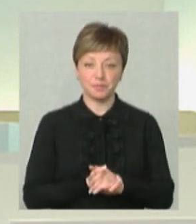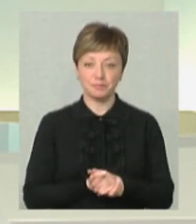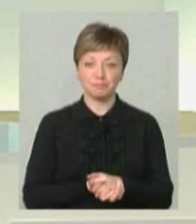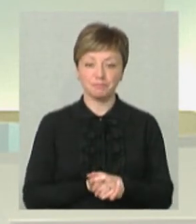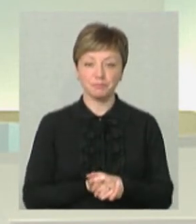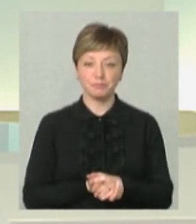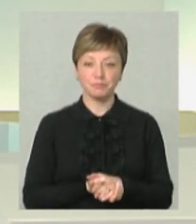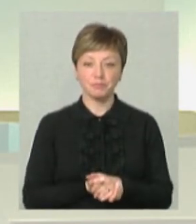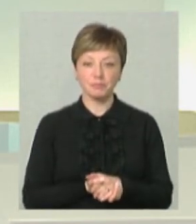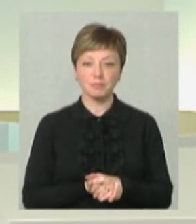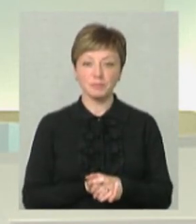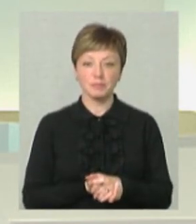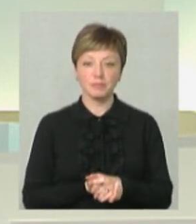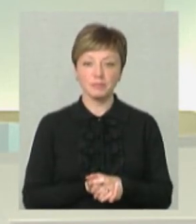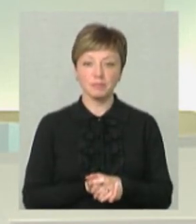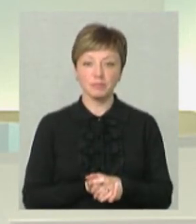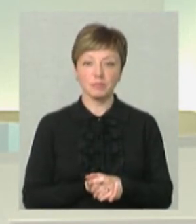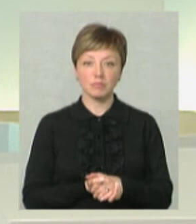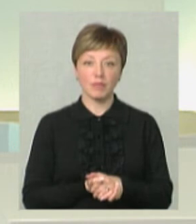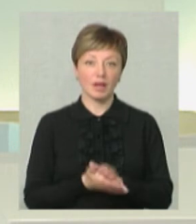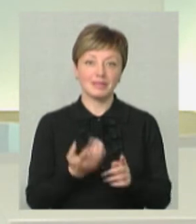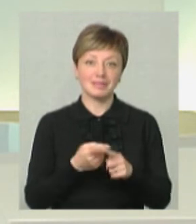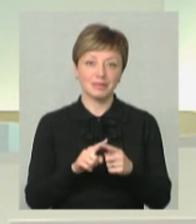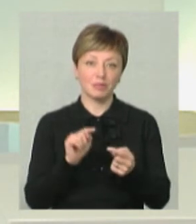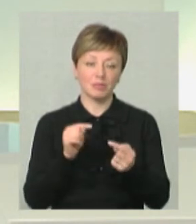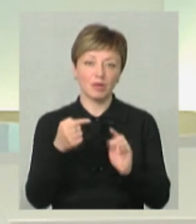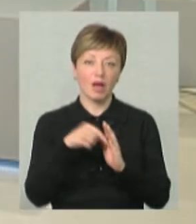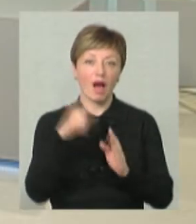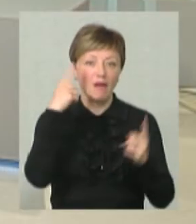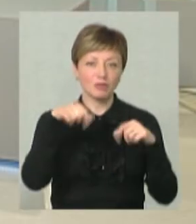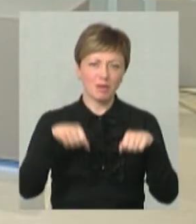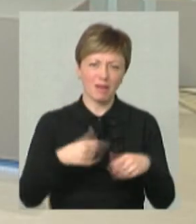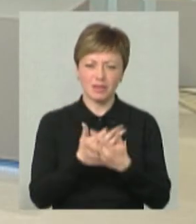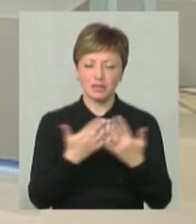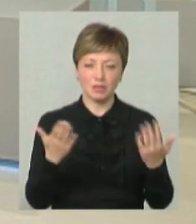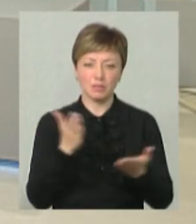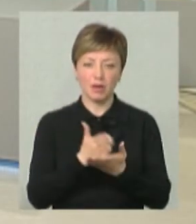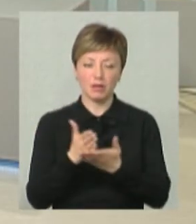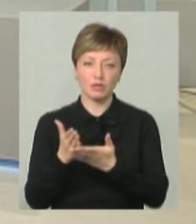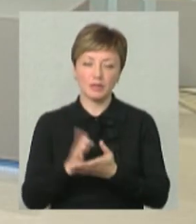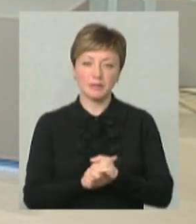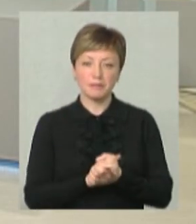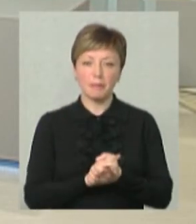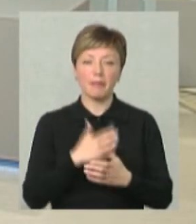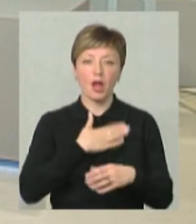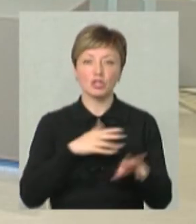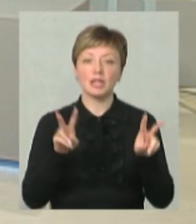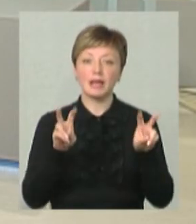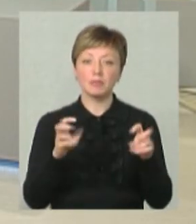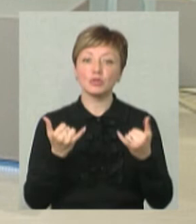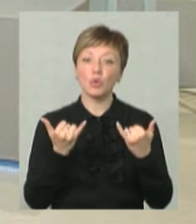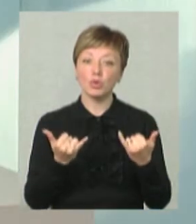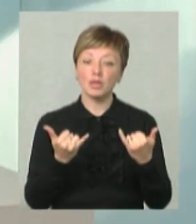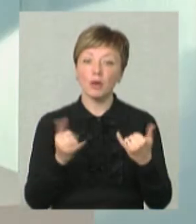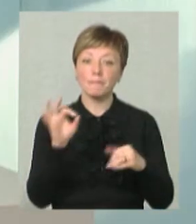А це, по суті, вже проти природи самого плаката. Ну, там є авторські правди, багато речей, але наша тема сьогодні